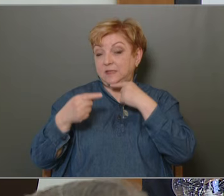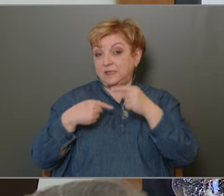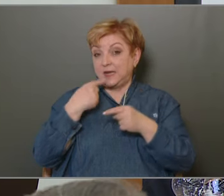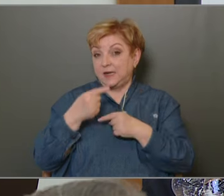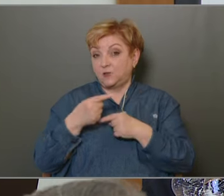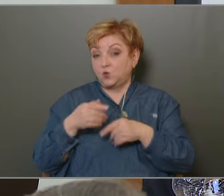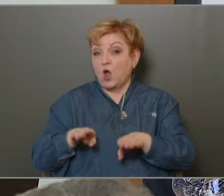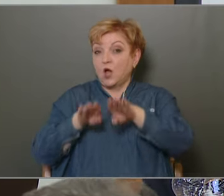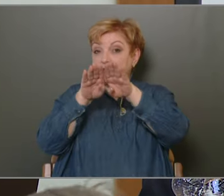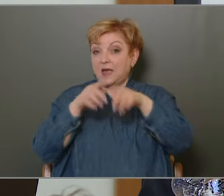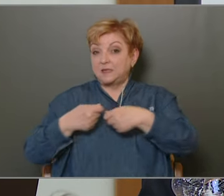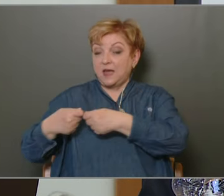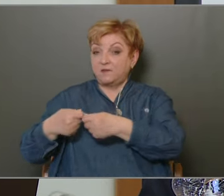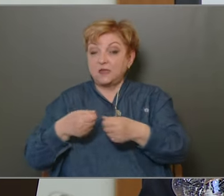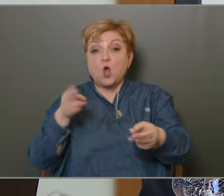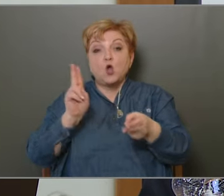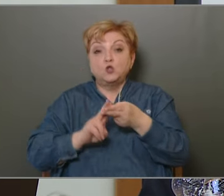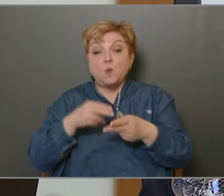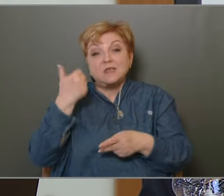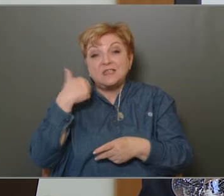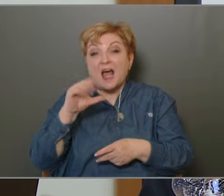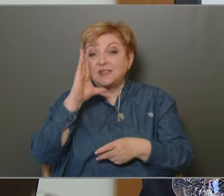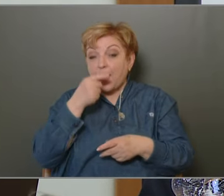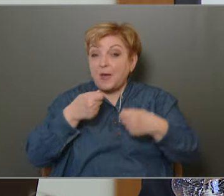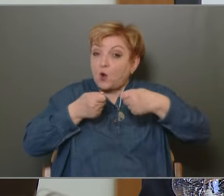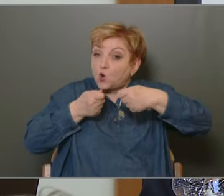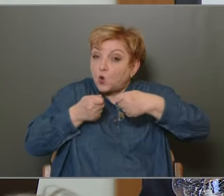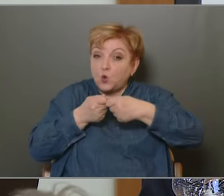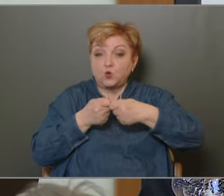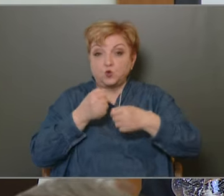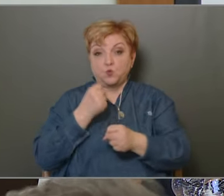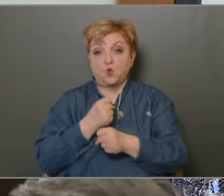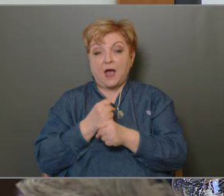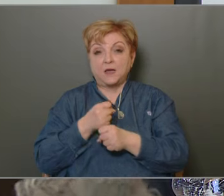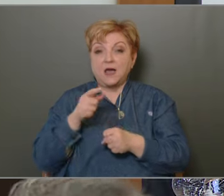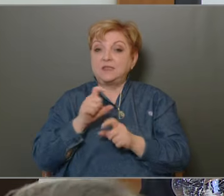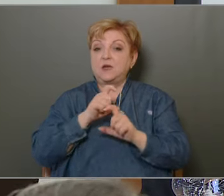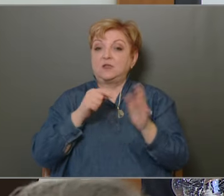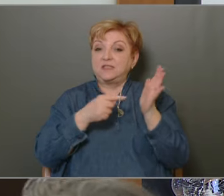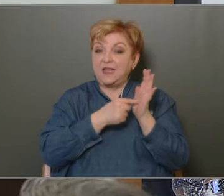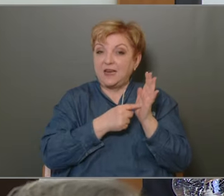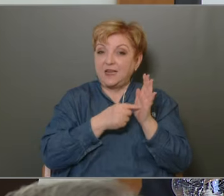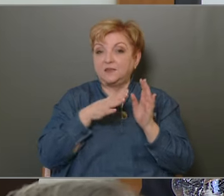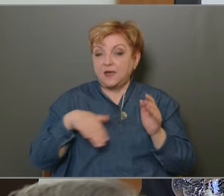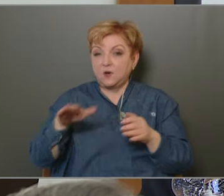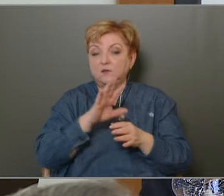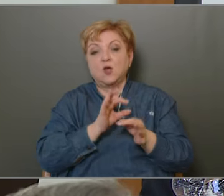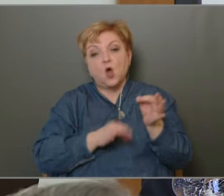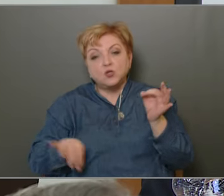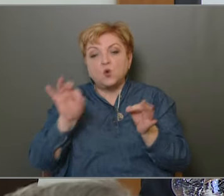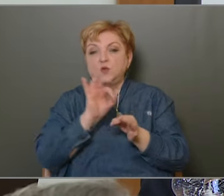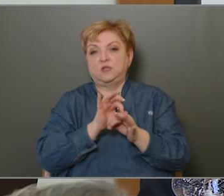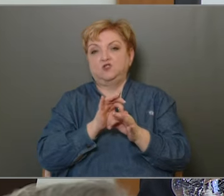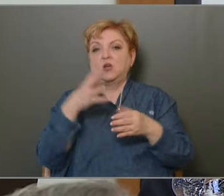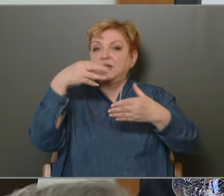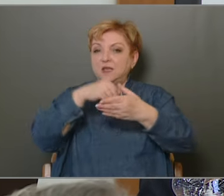társzervekkel együtt, ez több száz embernek a közös munkája, ezért a célér és ezért a telületér Úgyhogy én az összesnek, aki részt vesz ebbe,